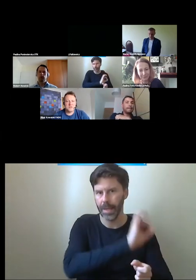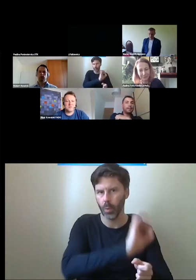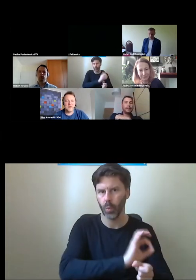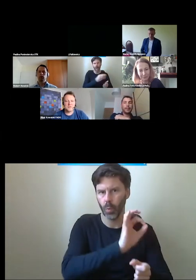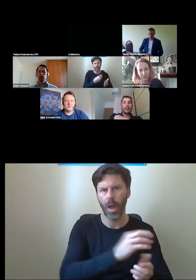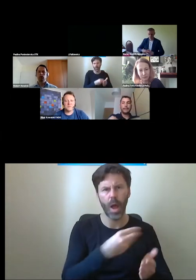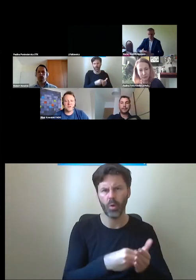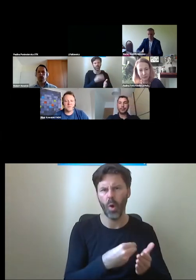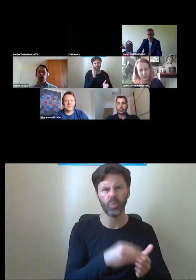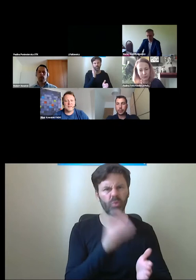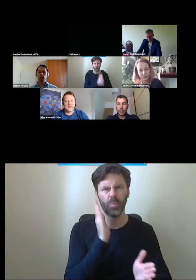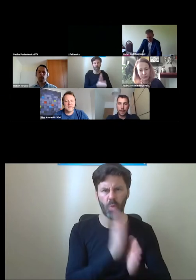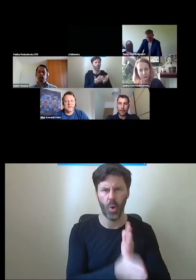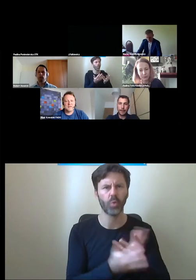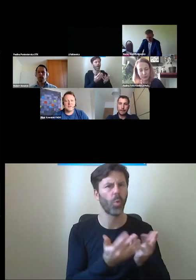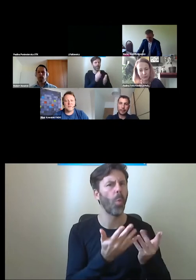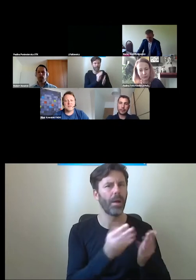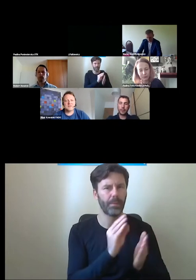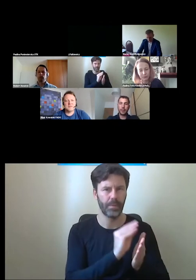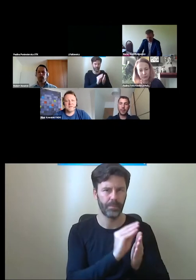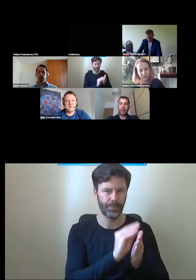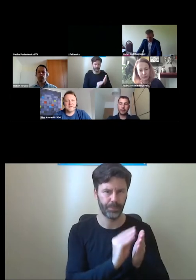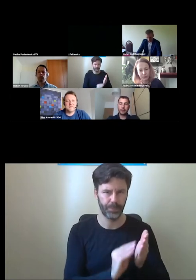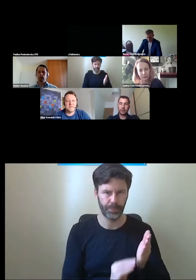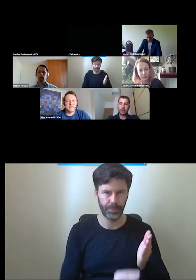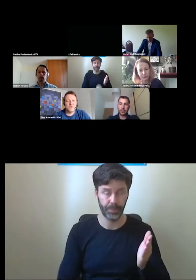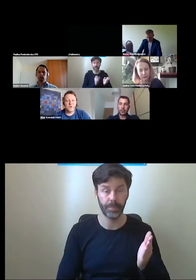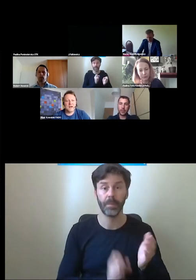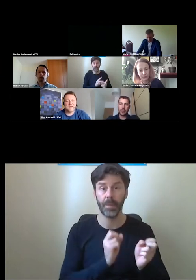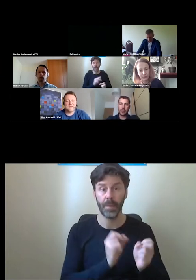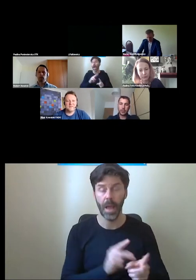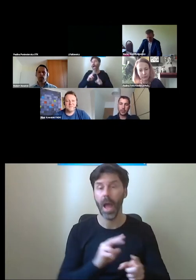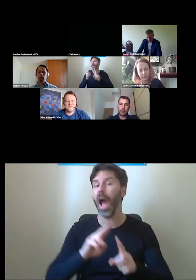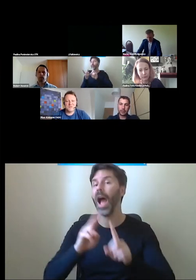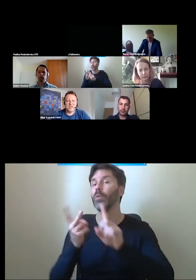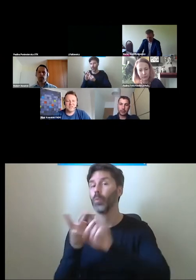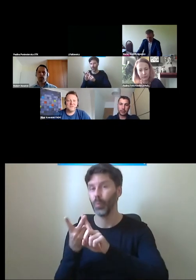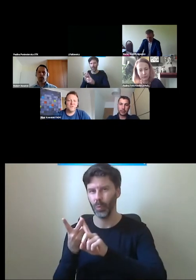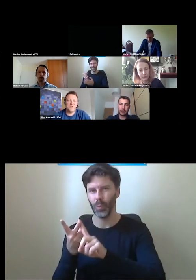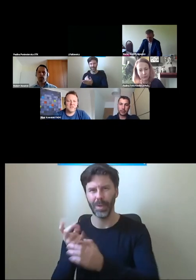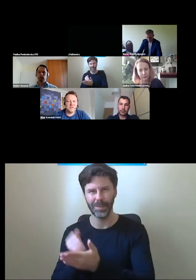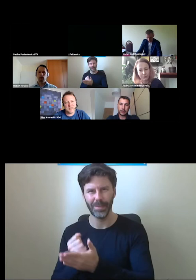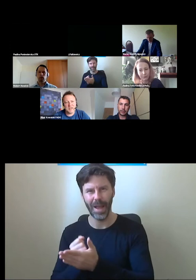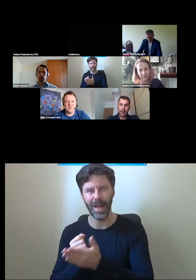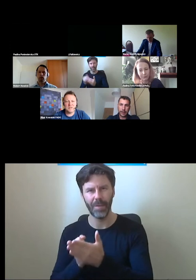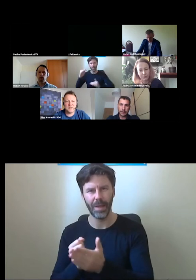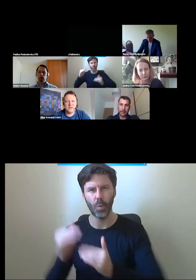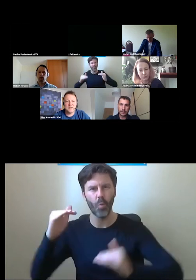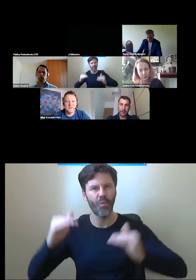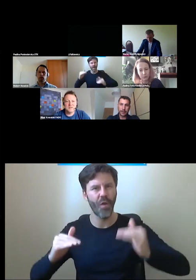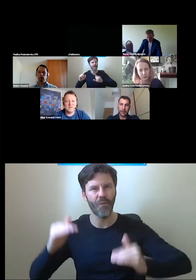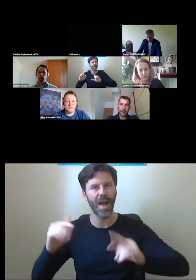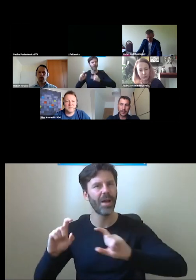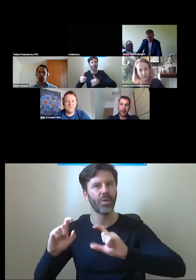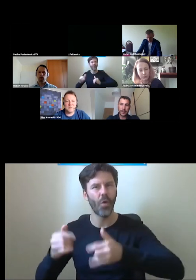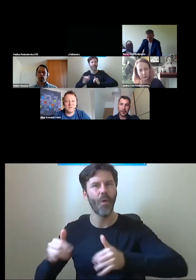proste, jest bardzo dobrze opisane. Natomiast ta druga część tej równoważni wydaje mi się jednak